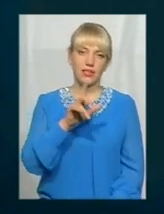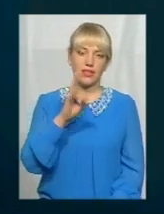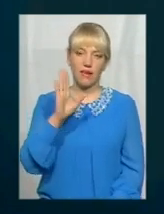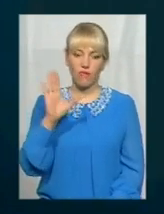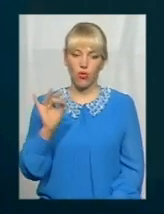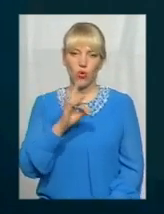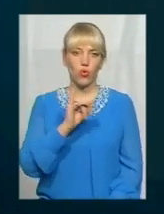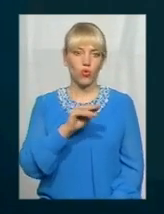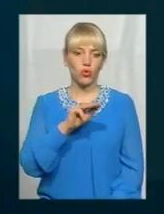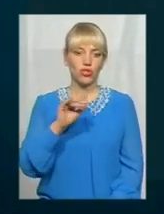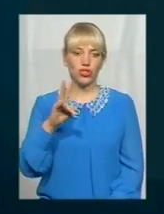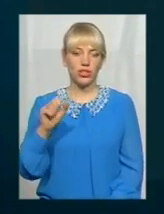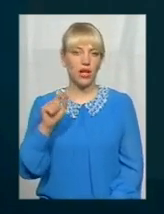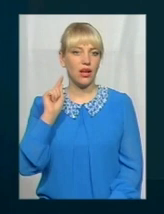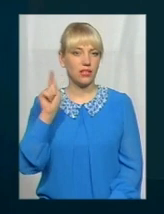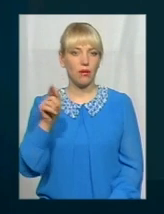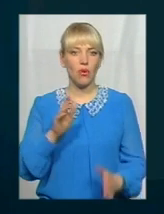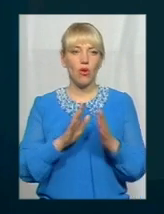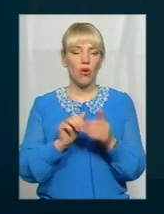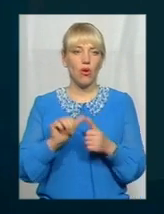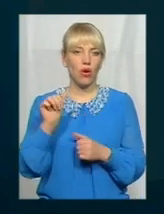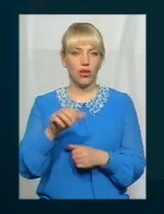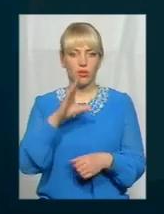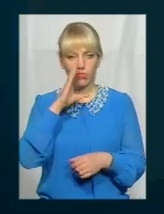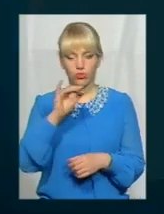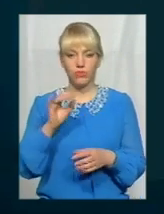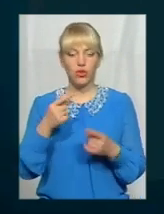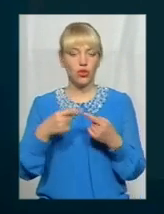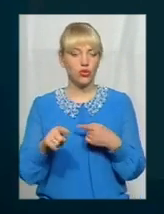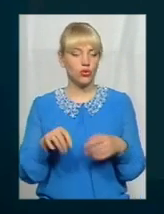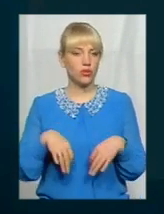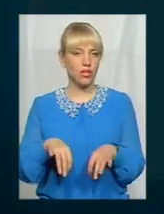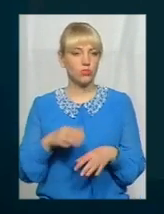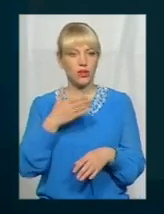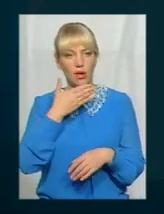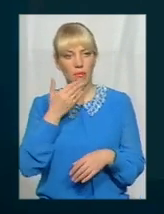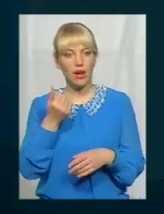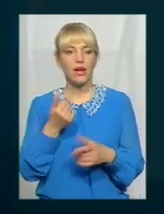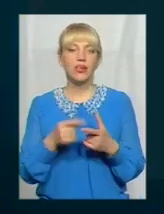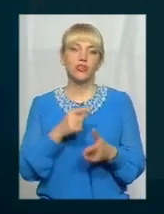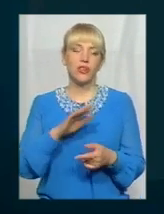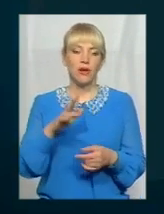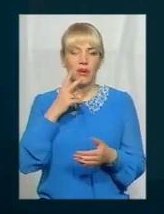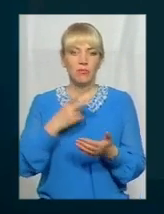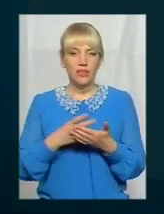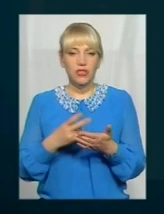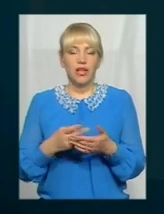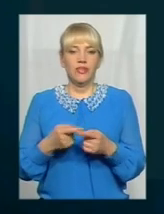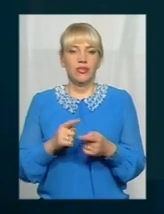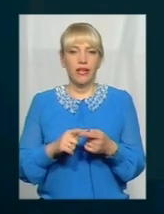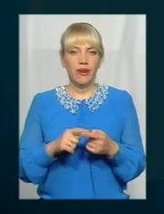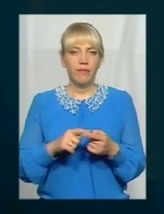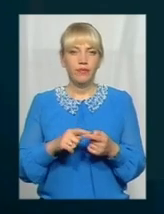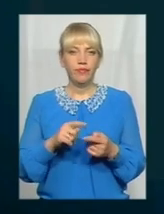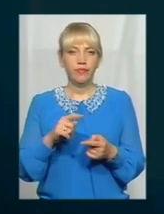Рожичного. А там крім маршруток іншого транспорту немає. Чи передбачається прокладено тролейбусних ліній